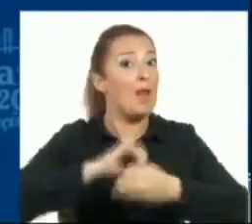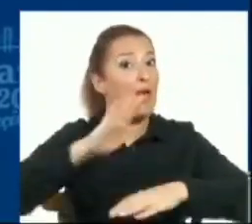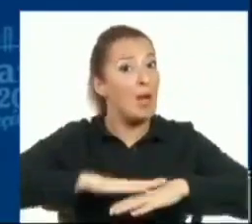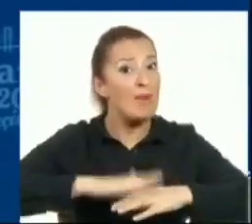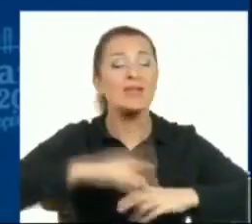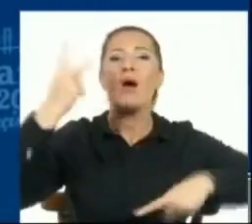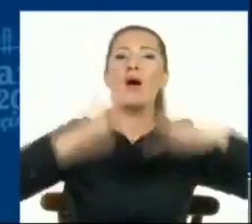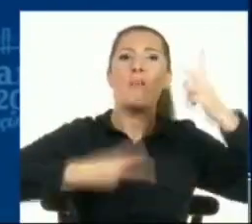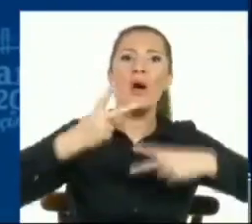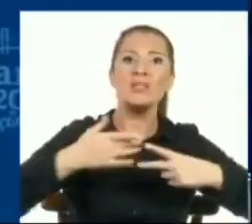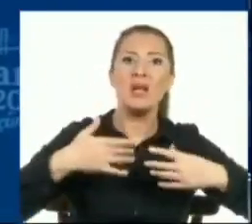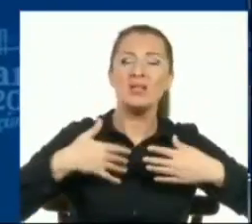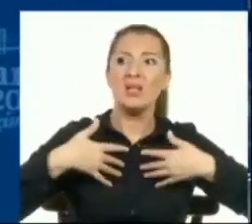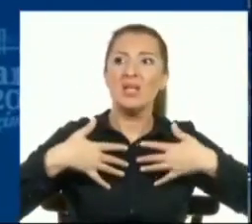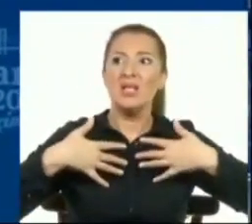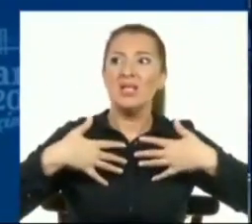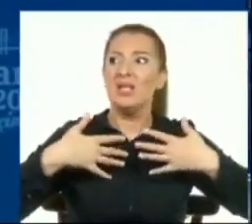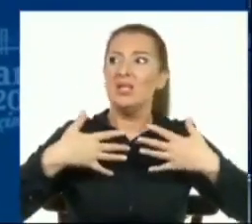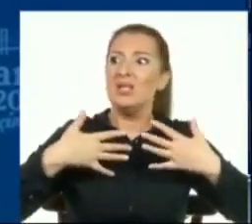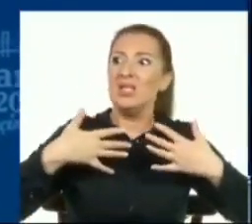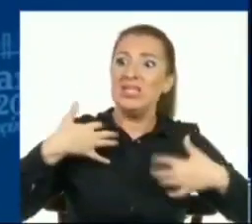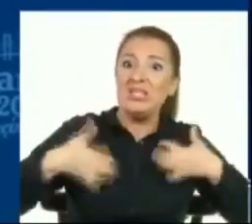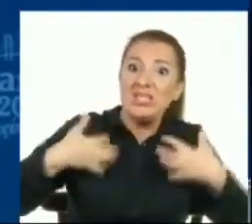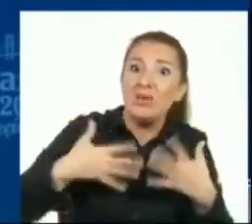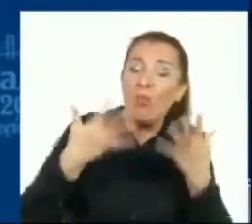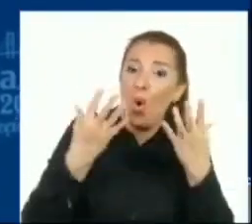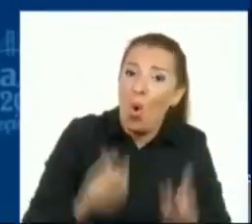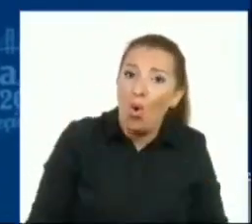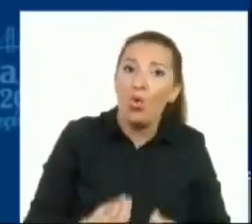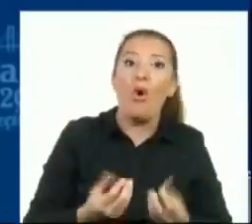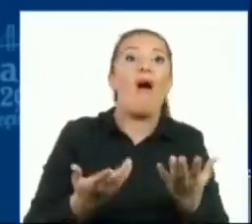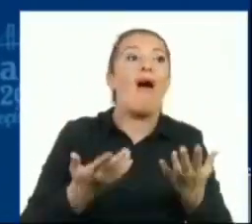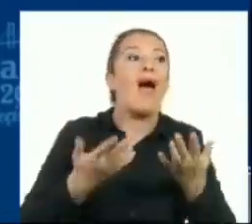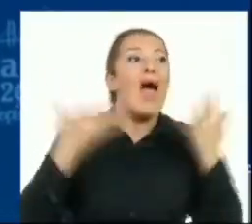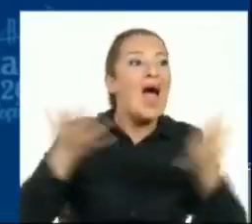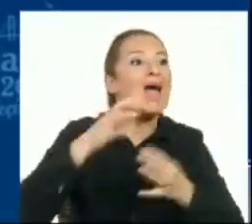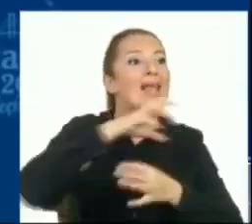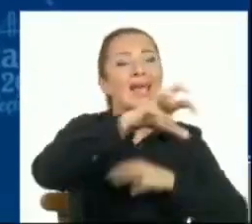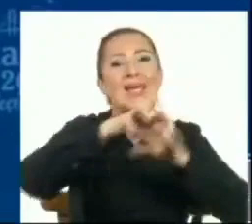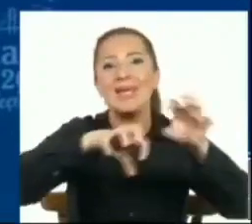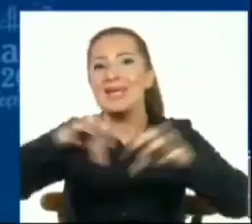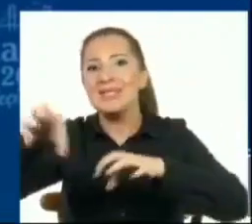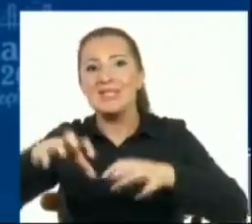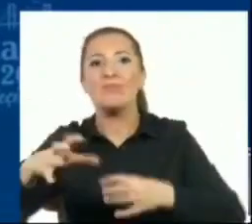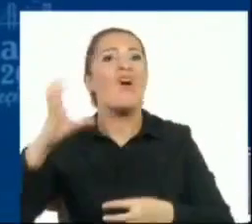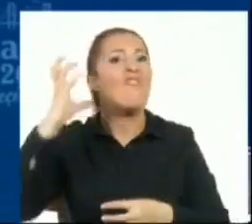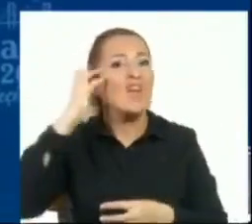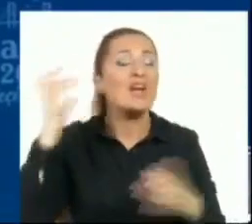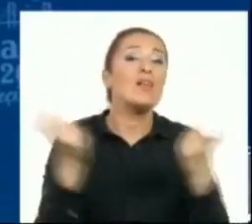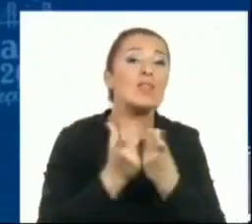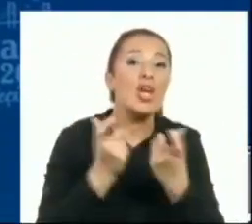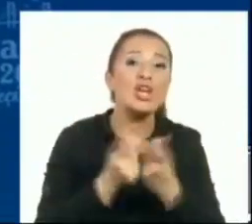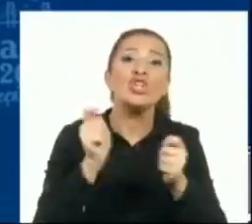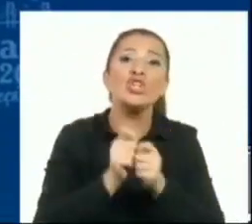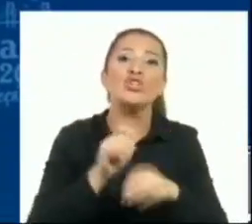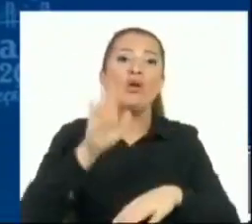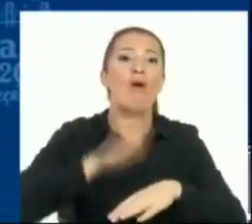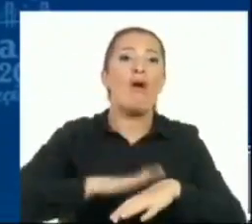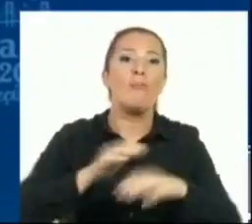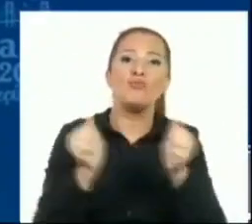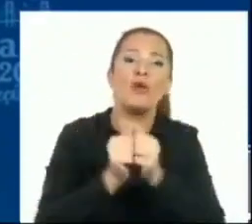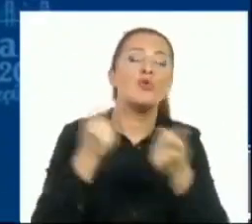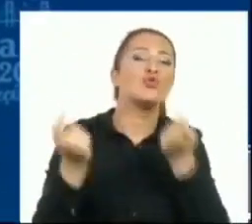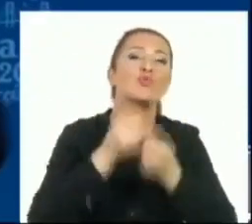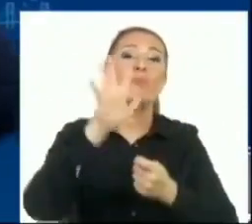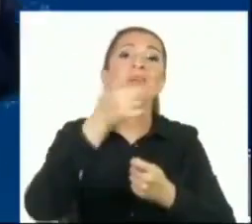bazen endişe ediyorum sözünü demeye birileri. Ya ben her kesimdeki vakıflarla, derneklerle iş birliği yapmış beş yıllık belediye